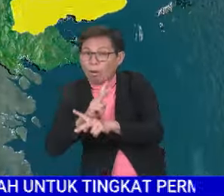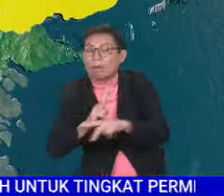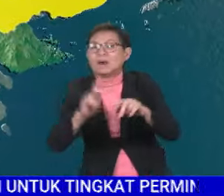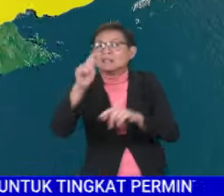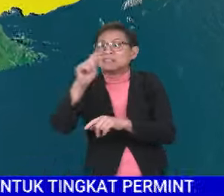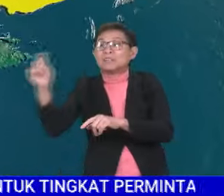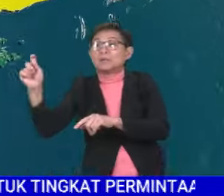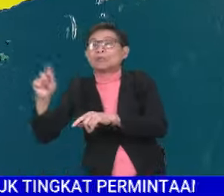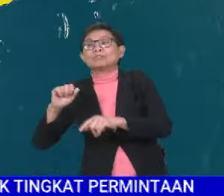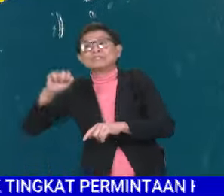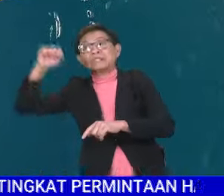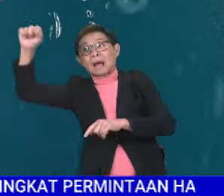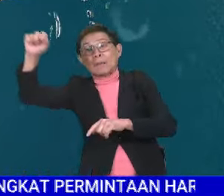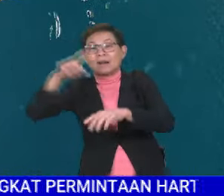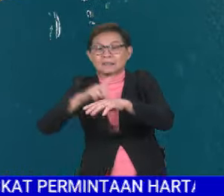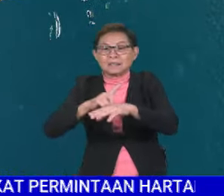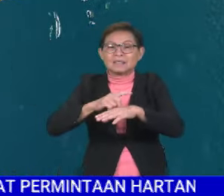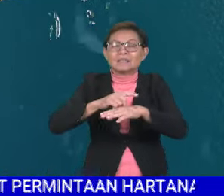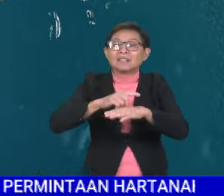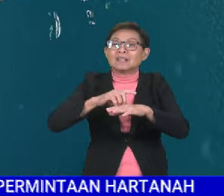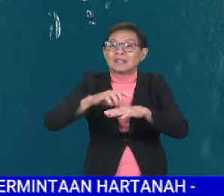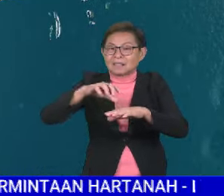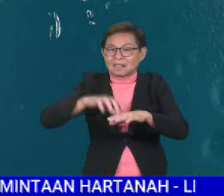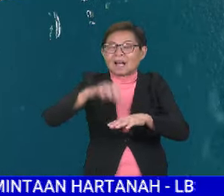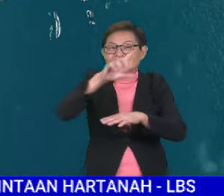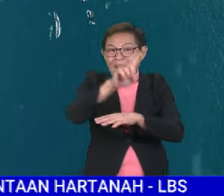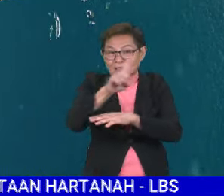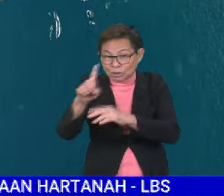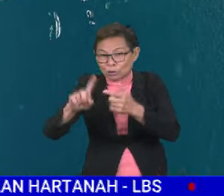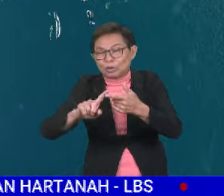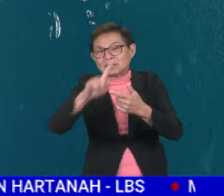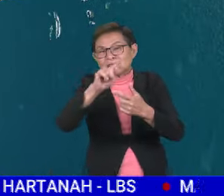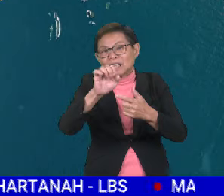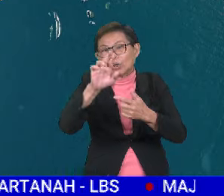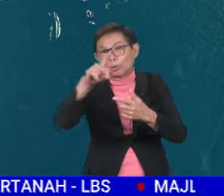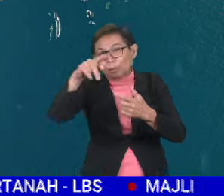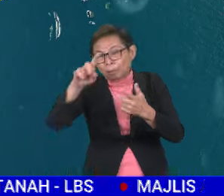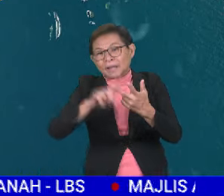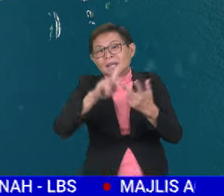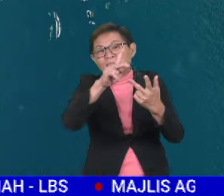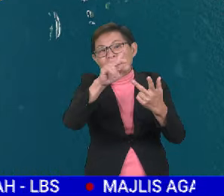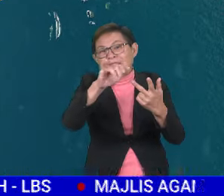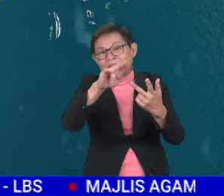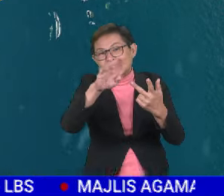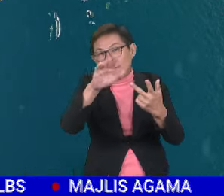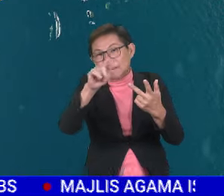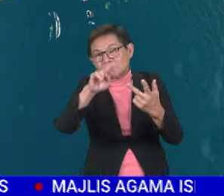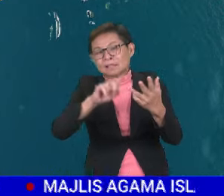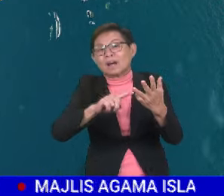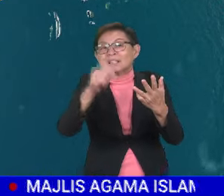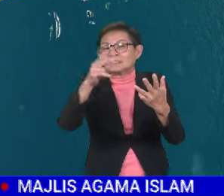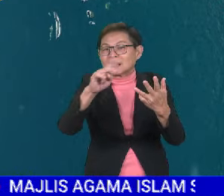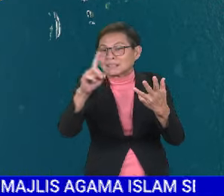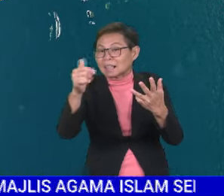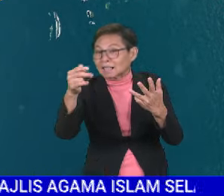timur di negeri Sabah iaitu di bahagian Lahat Datu, Telupit, Kinabatangan, Beluran, Sandakan dan juga